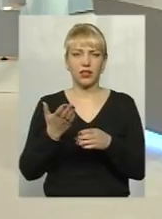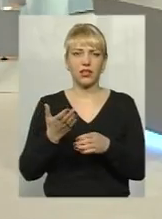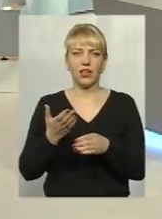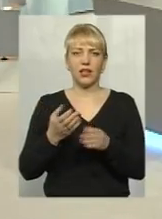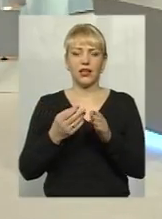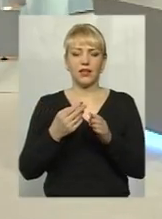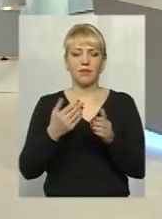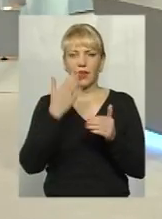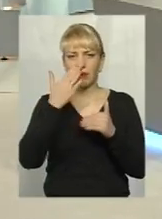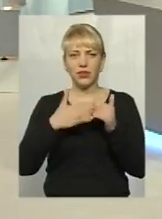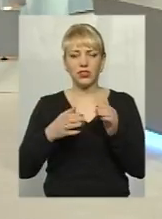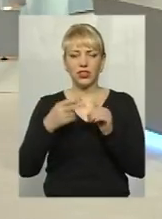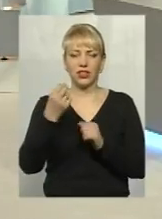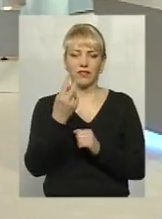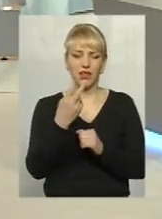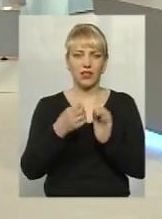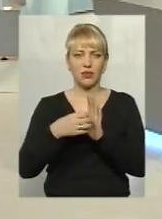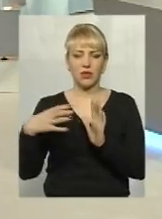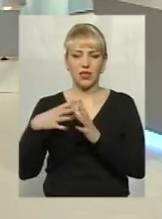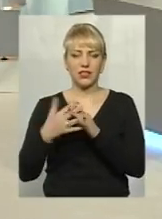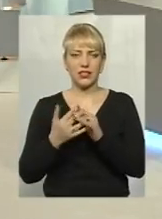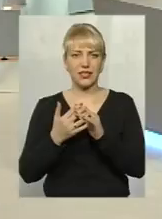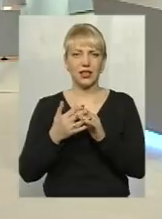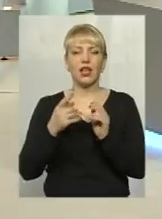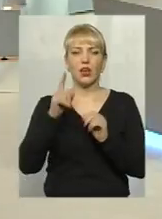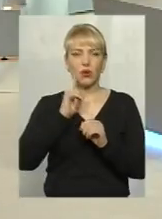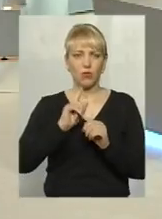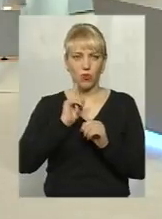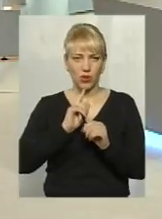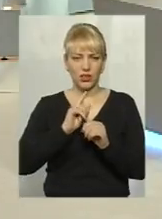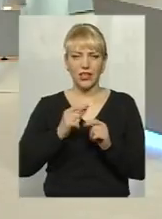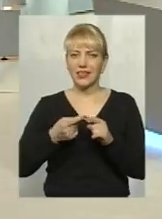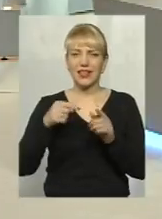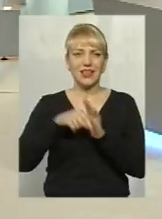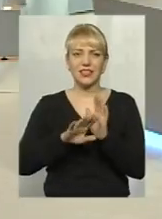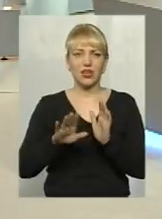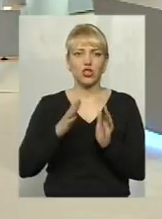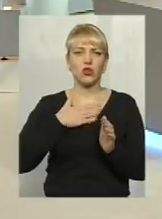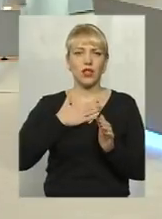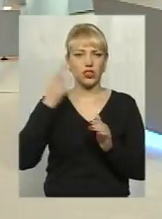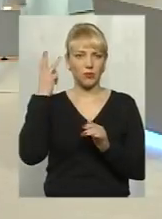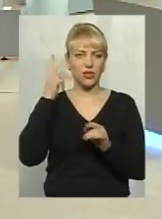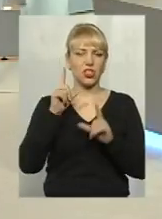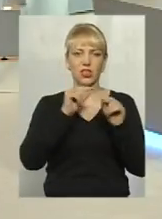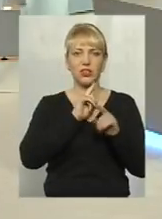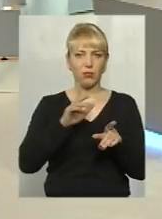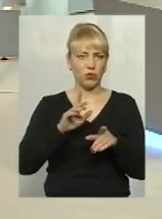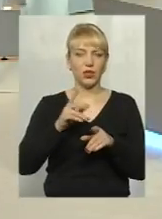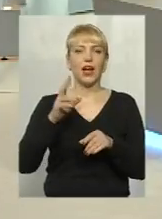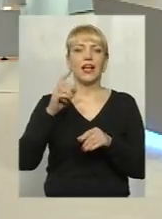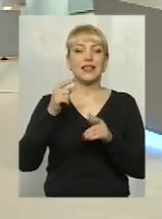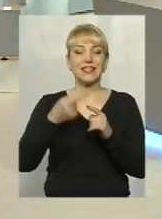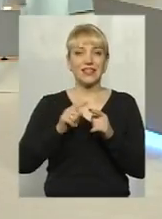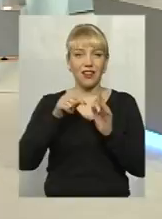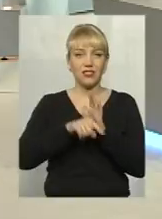-15 сіл. Це не значить, що рятувальні підрозділі з города туди не будуть їхатися. Поки вони туди приїдуть, на ранній стадії вони вже